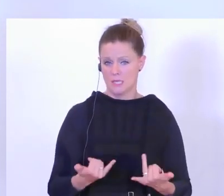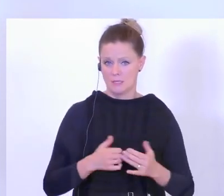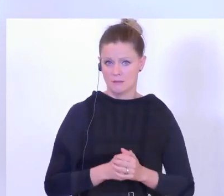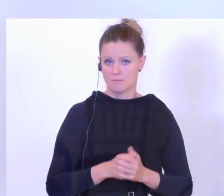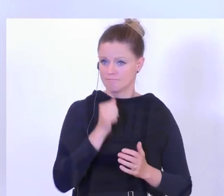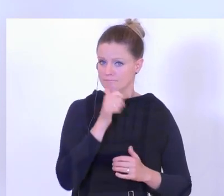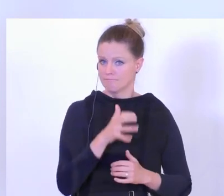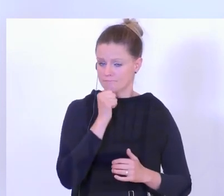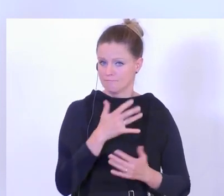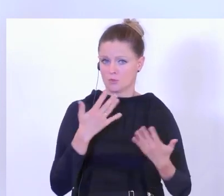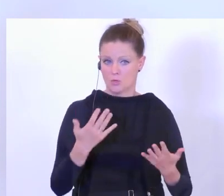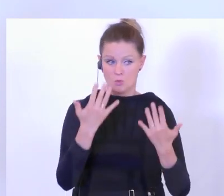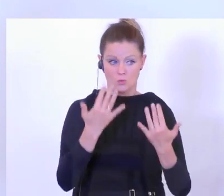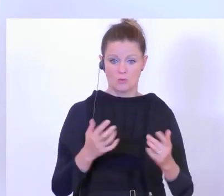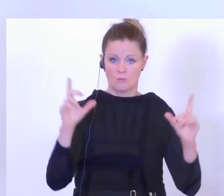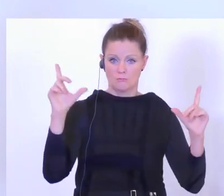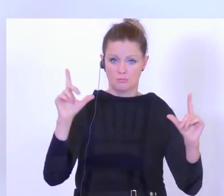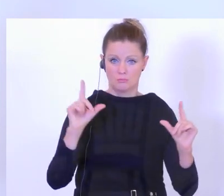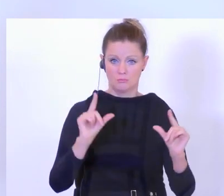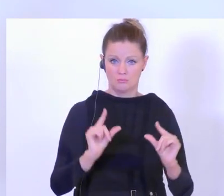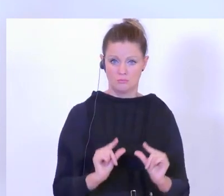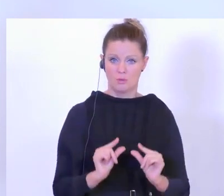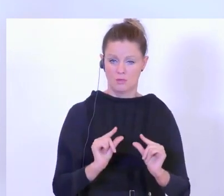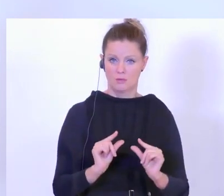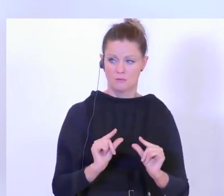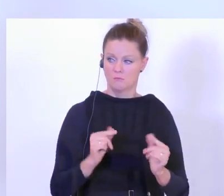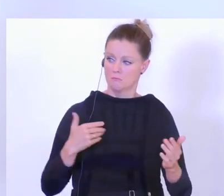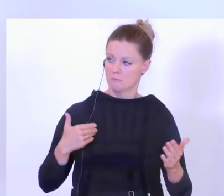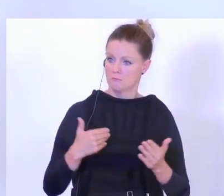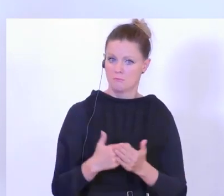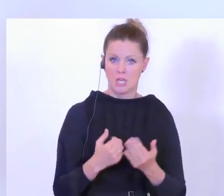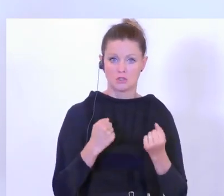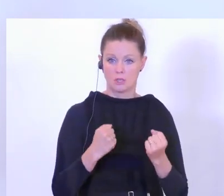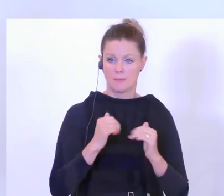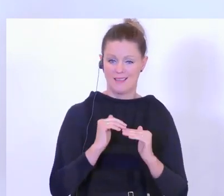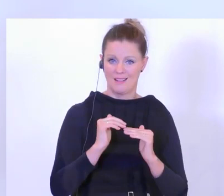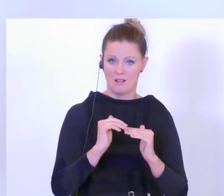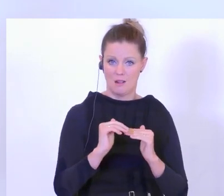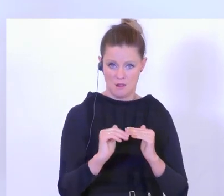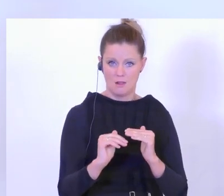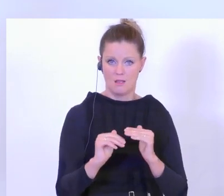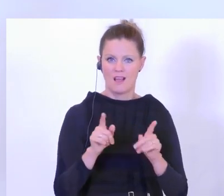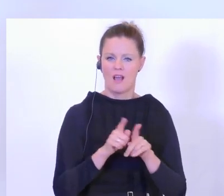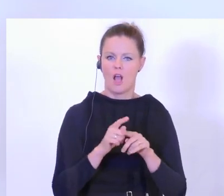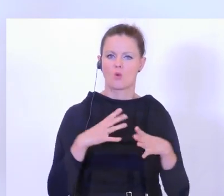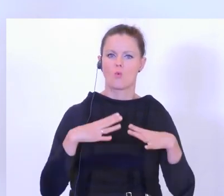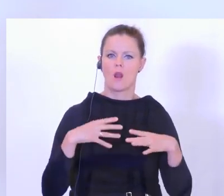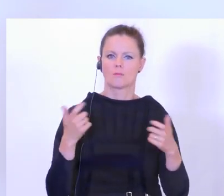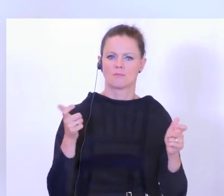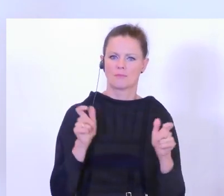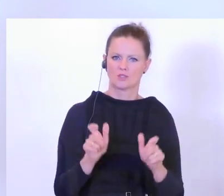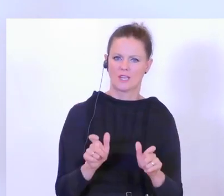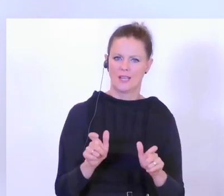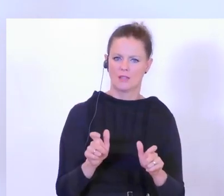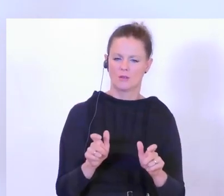Und gleichzeitig jetzt, wenn die Zahlen sich so rückläufig entwickeln wie bisher oder so stabil rückläufig sind, werden auch die Urlaubsbeschränkungen